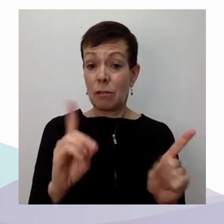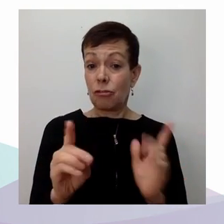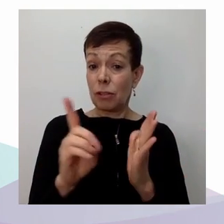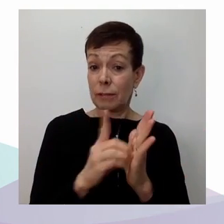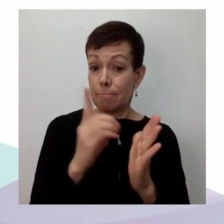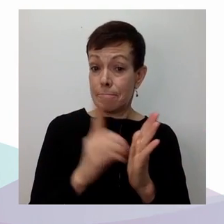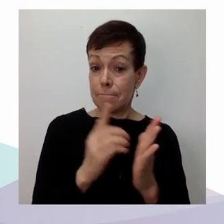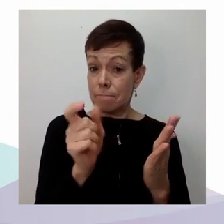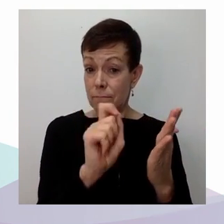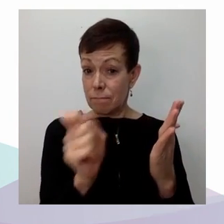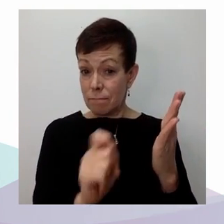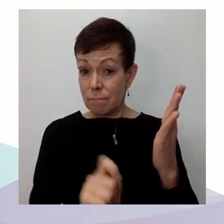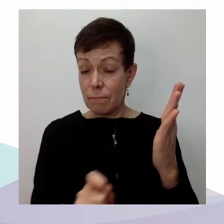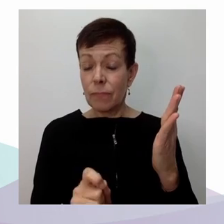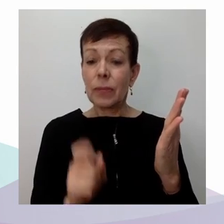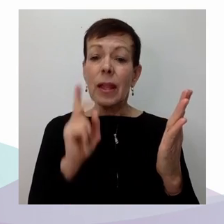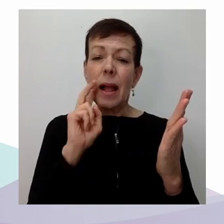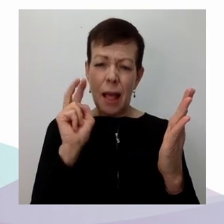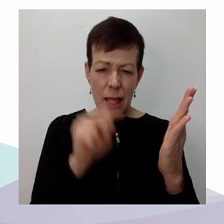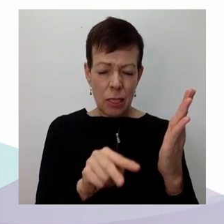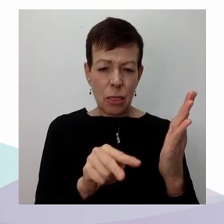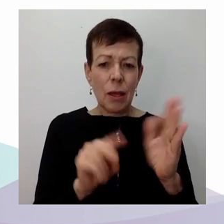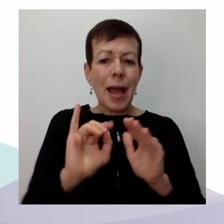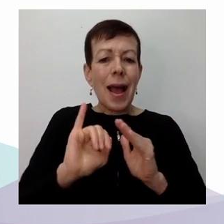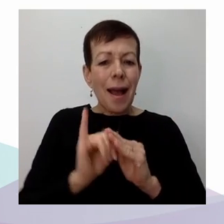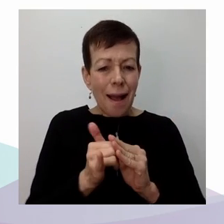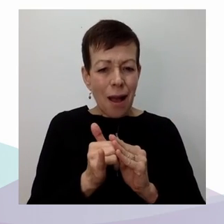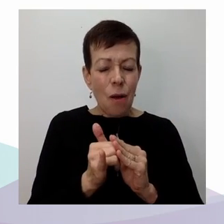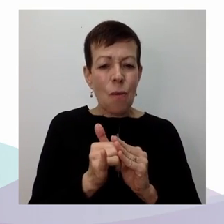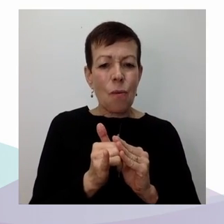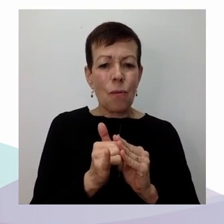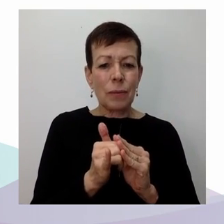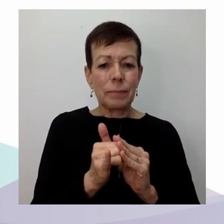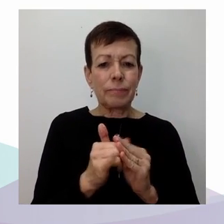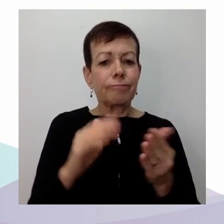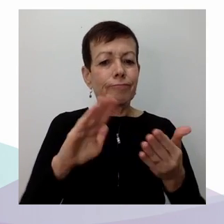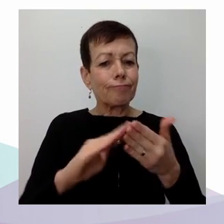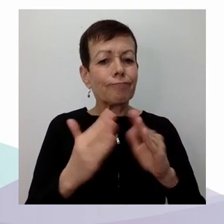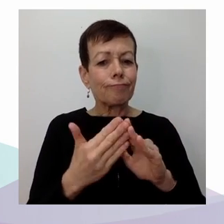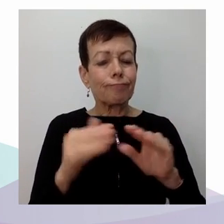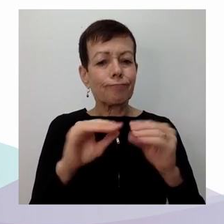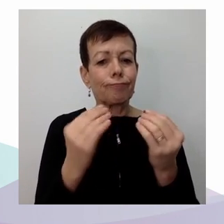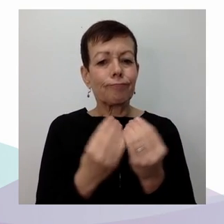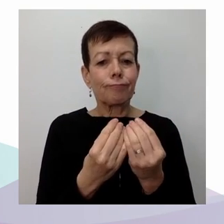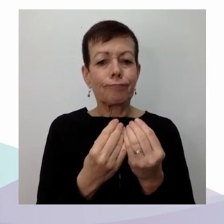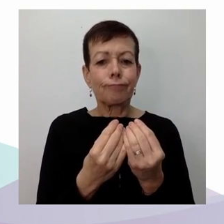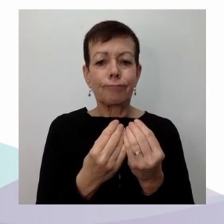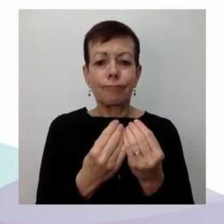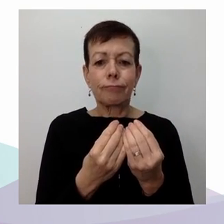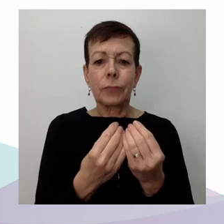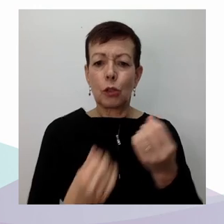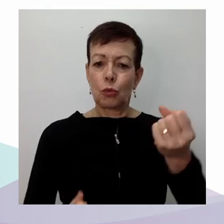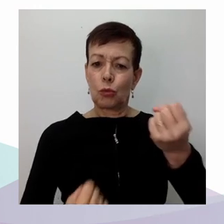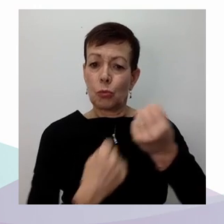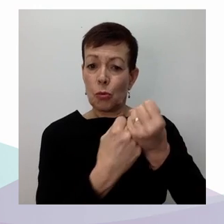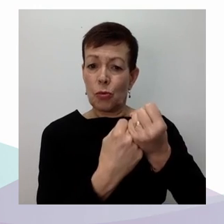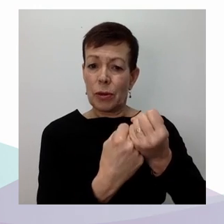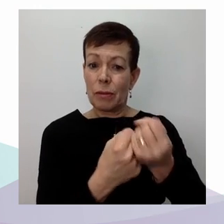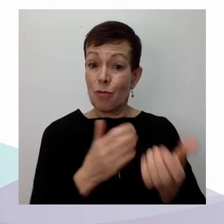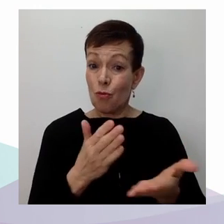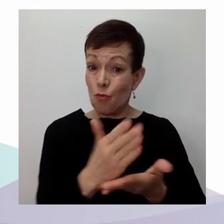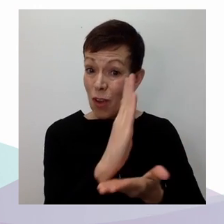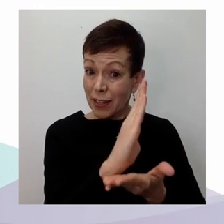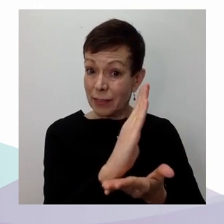contribuent concrètement à la réalisation du droit à la santé. Autant on observe, et c'est